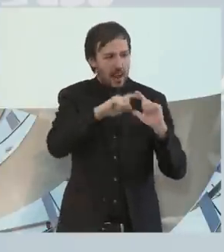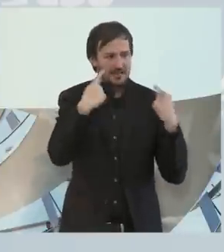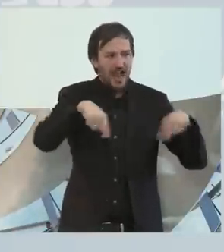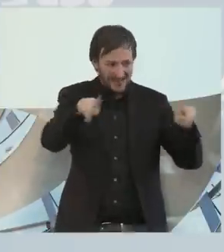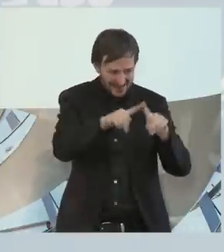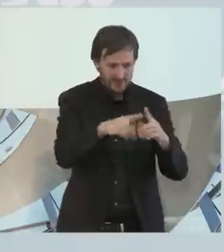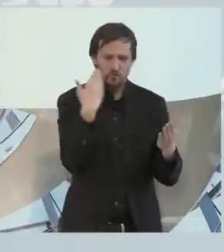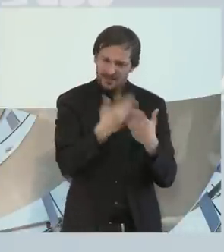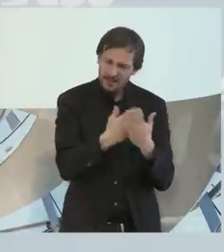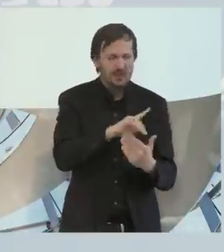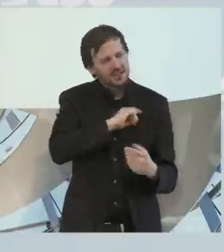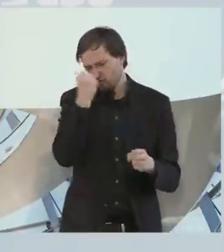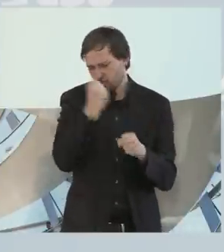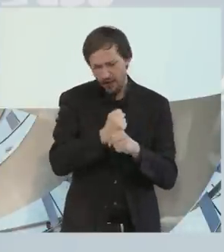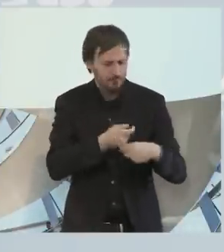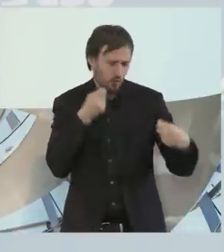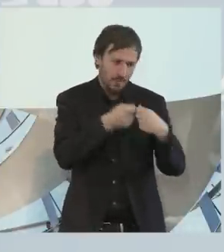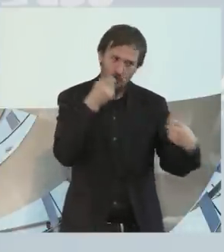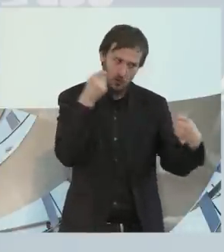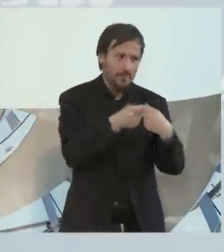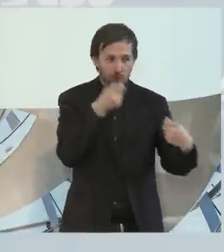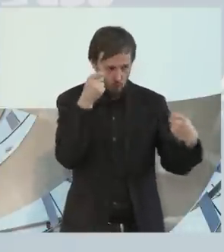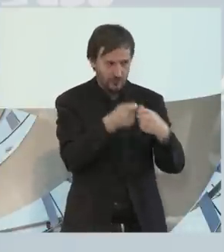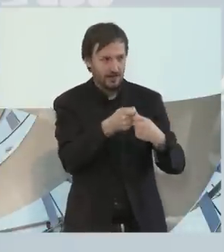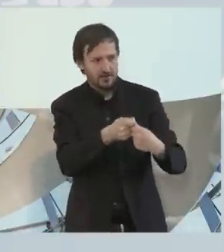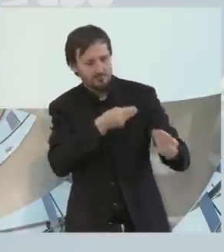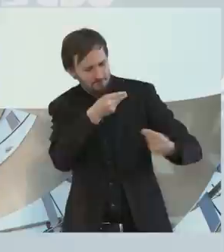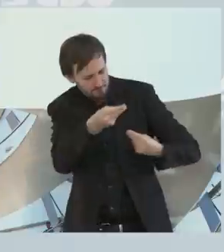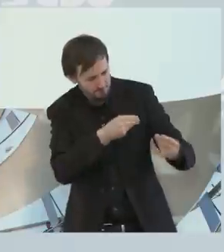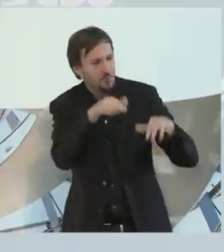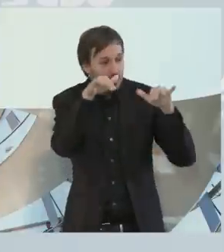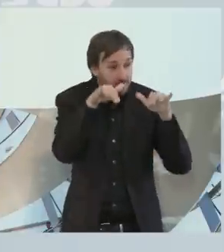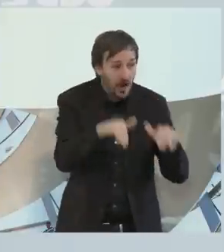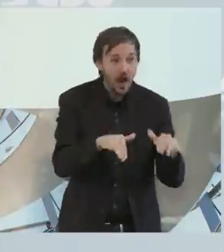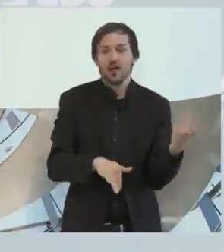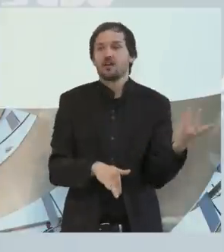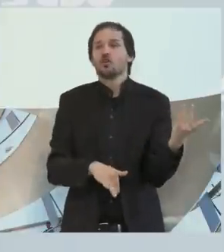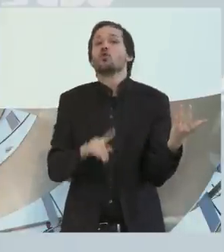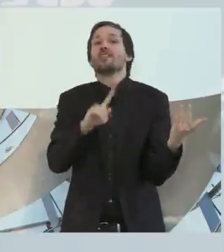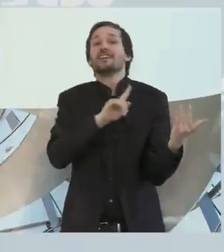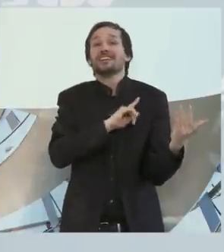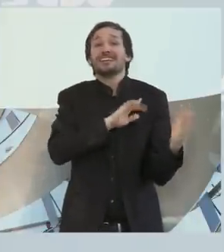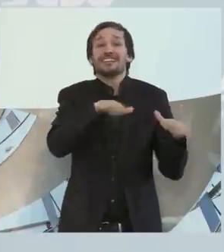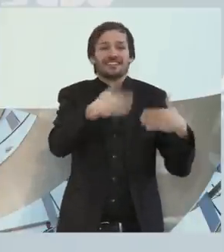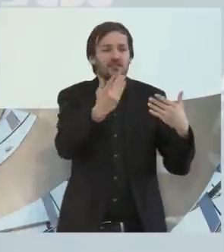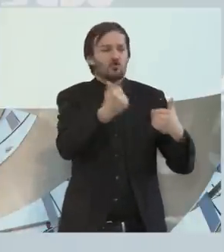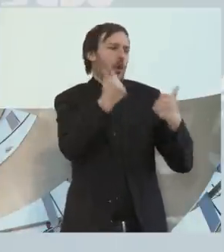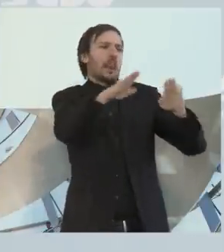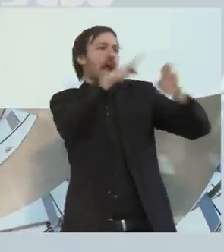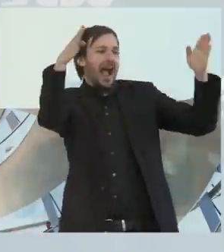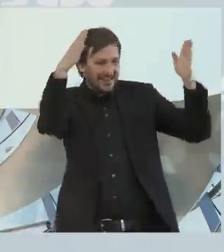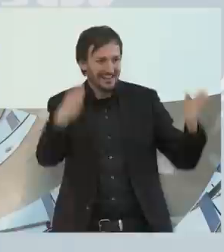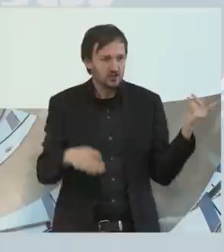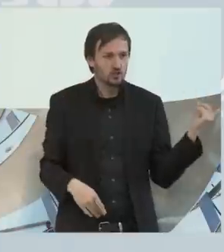deswegen mit denen ständig unterwegs und haben da großartige Einrichtungen. Wie